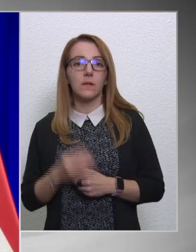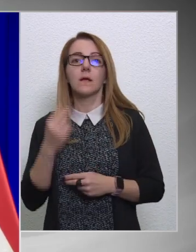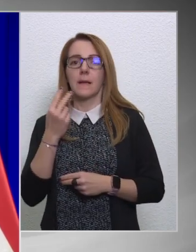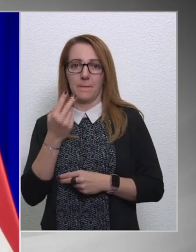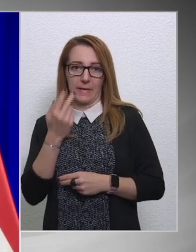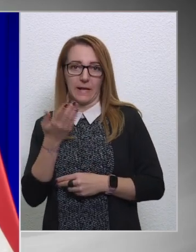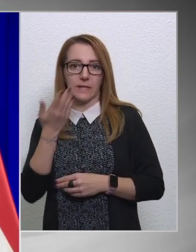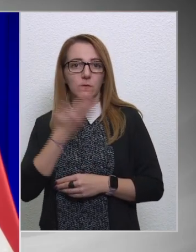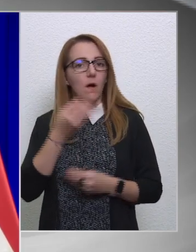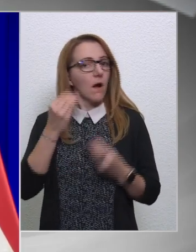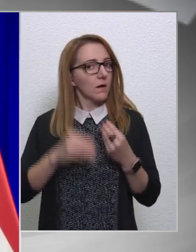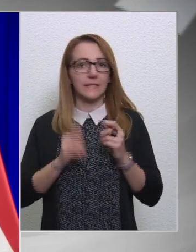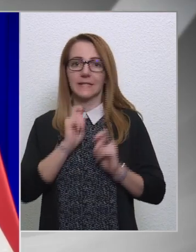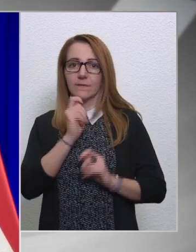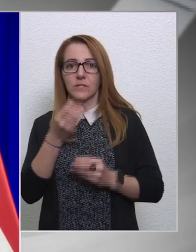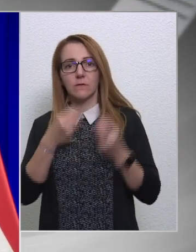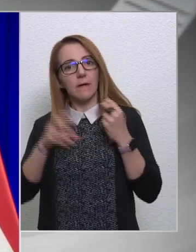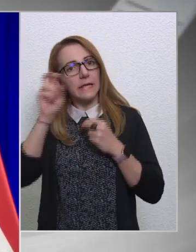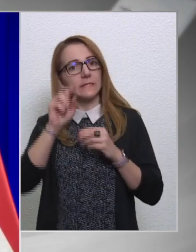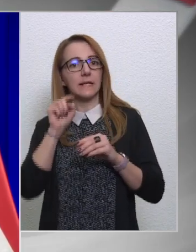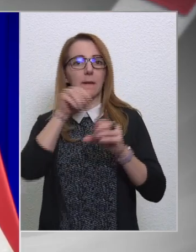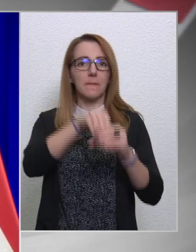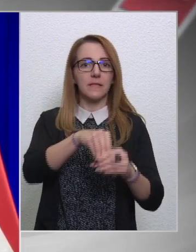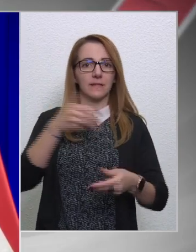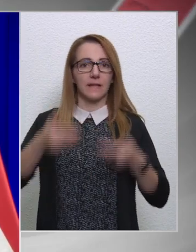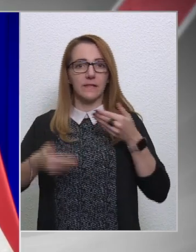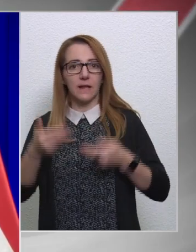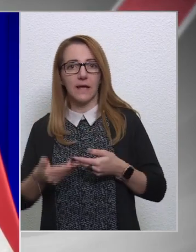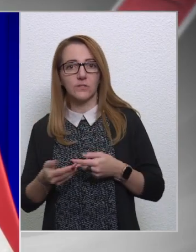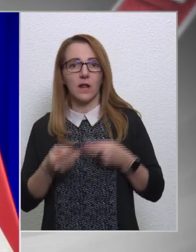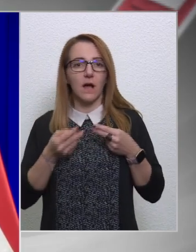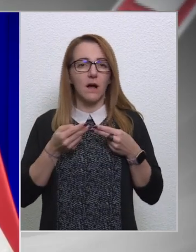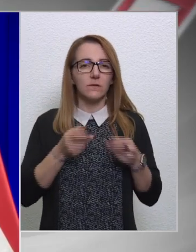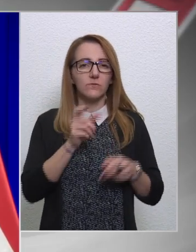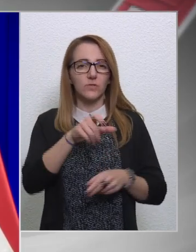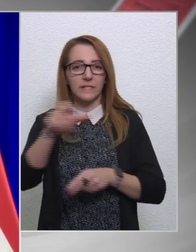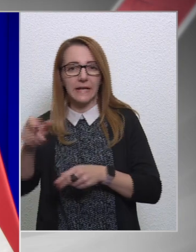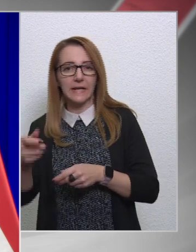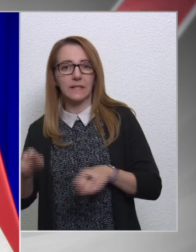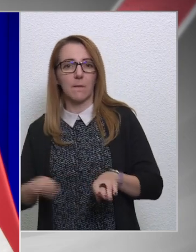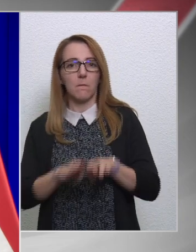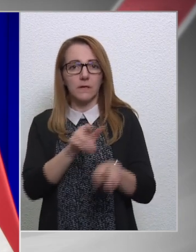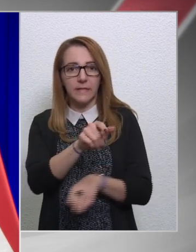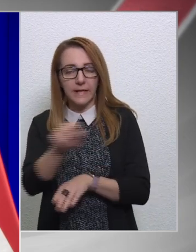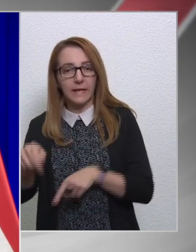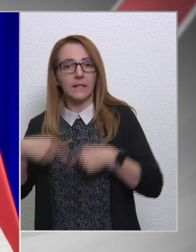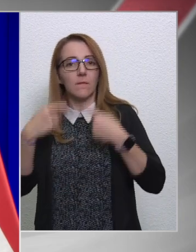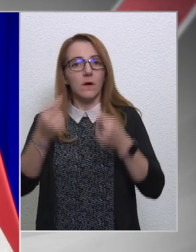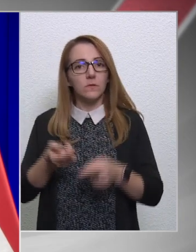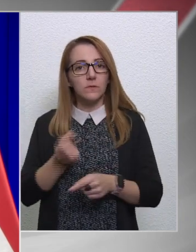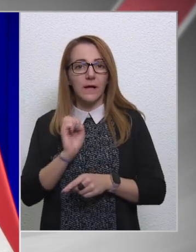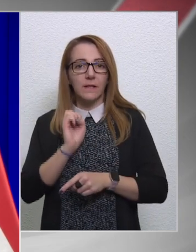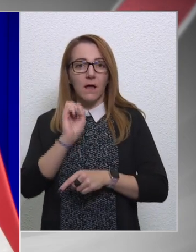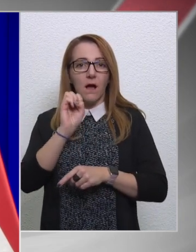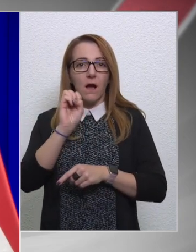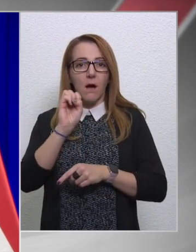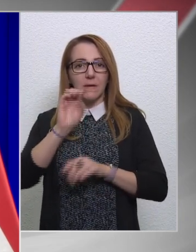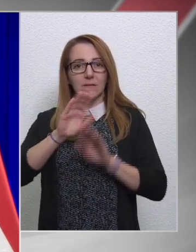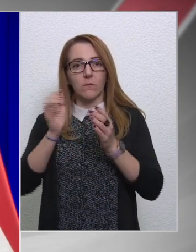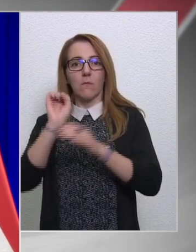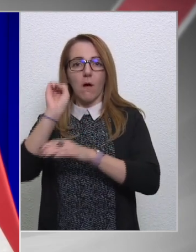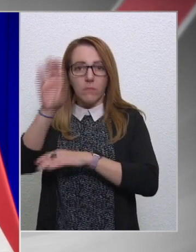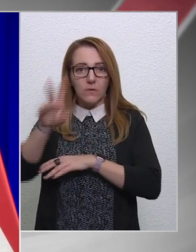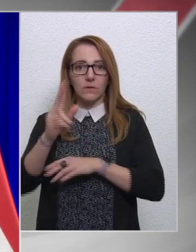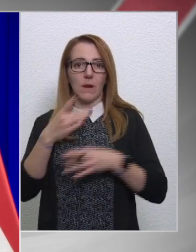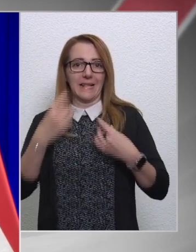meglátjuk, hogyha azért nem sikerül, mert részszegebb megyek el egy tájgyalásra, halára sértegetem a tájgyaló partnereimet, majd utána bedobom az egyik biztosnak az ablakát,